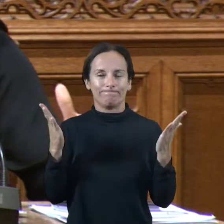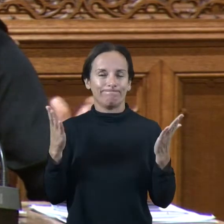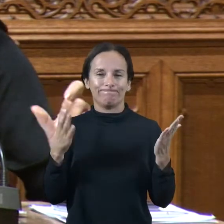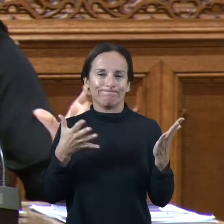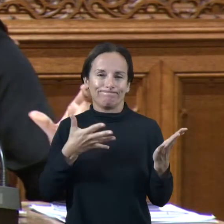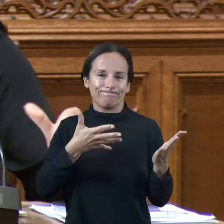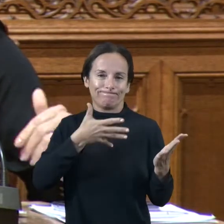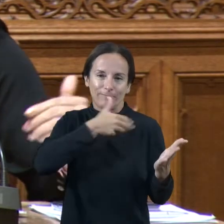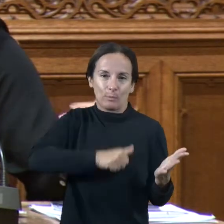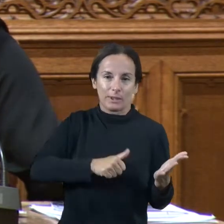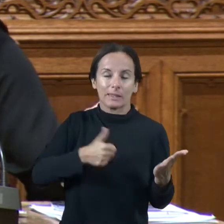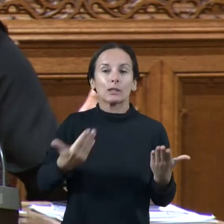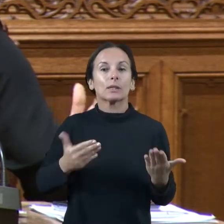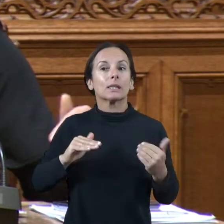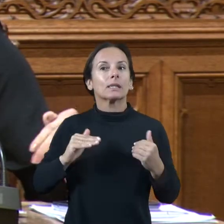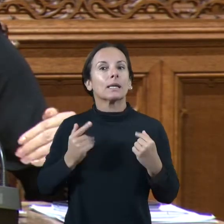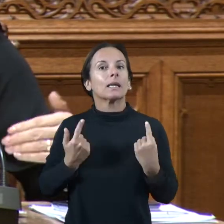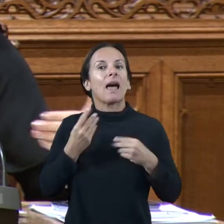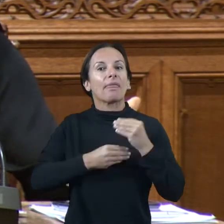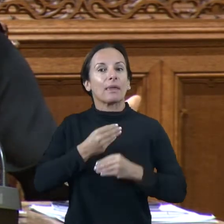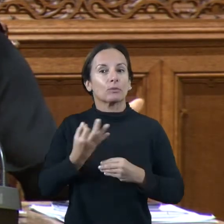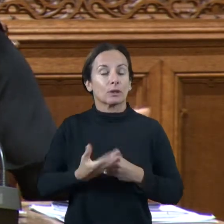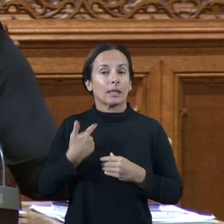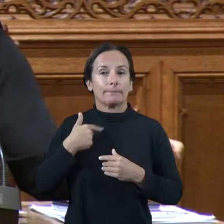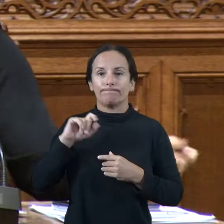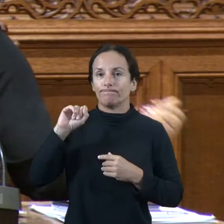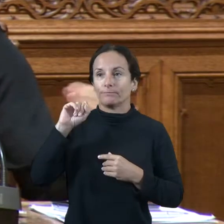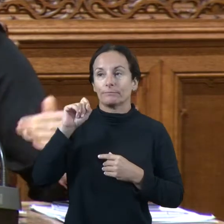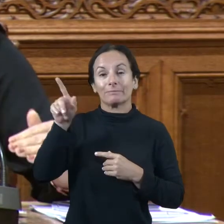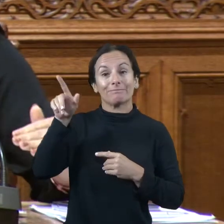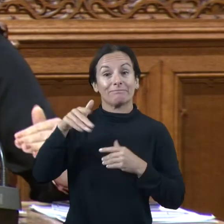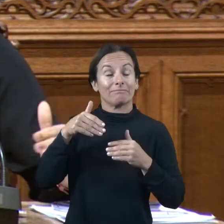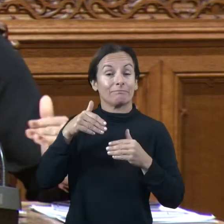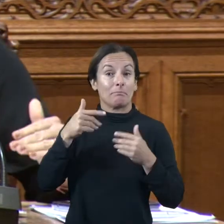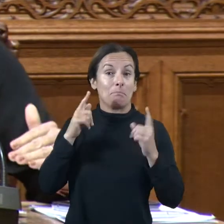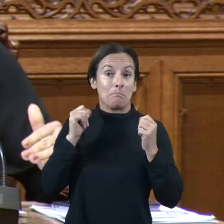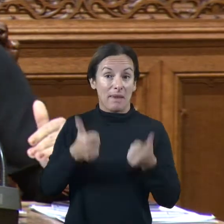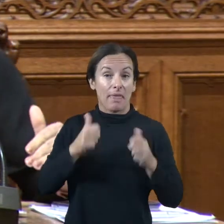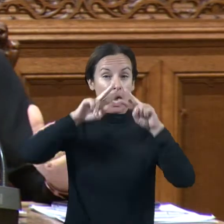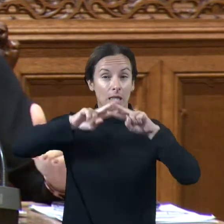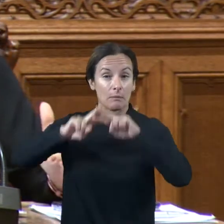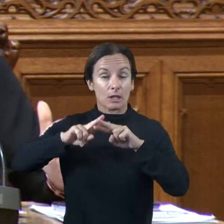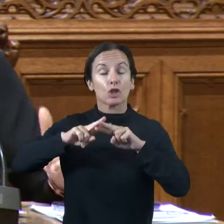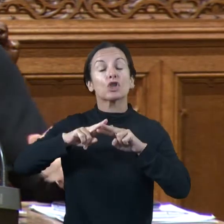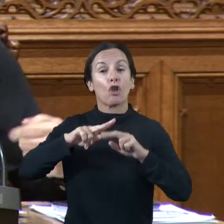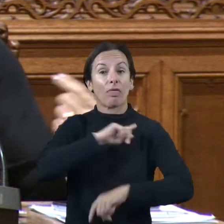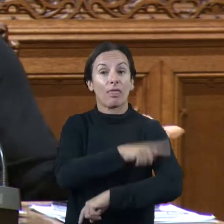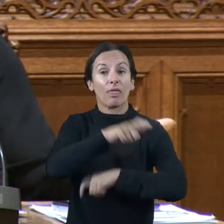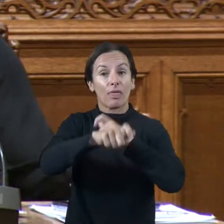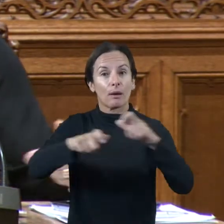el que hem fet és que ses primeres revisions les hem externalitzat i ses que són complementàries les continuarà fent el nostre gabinet.